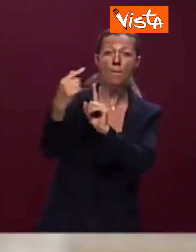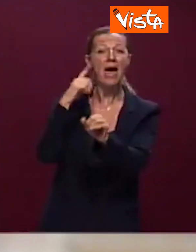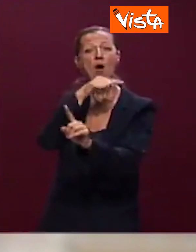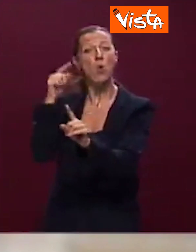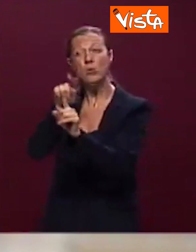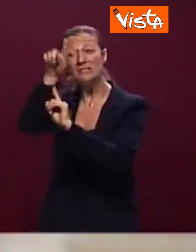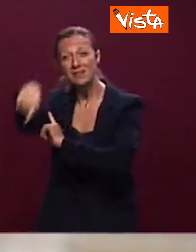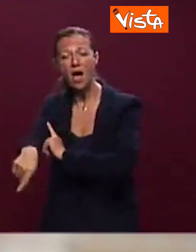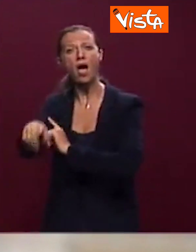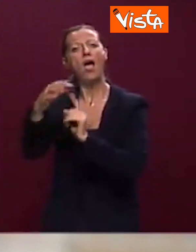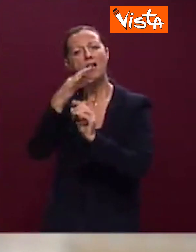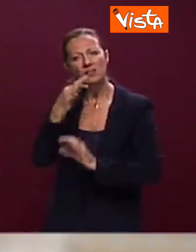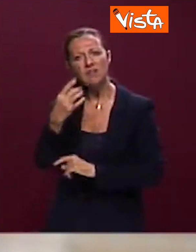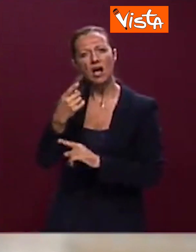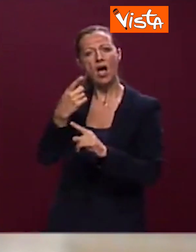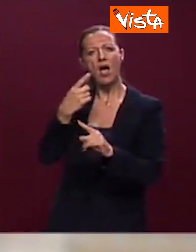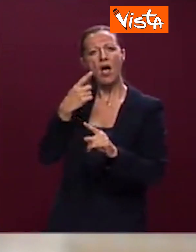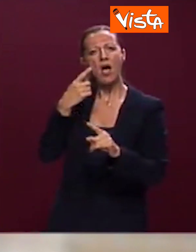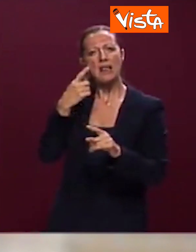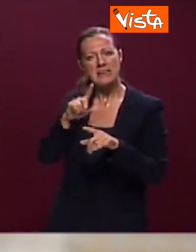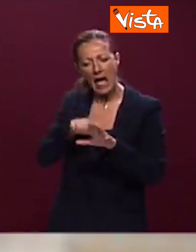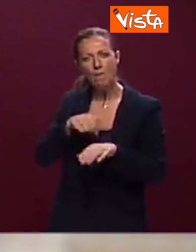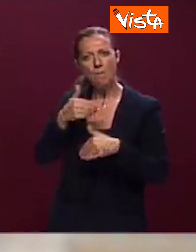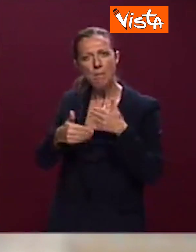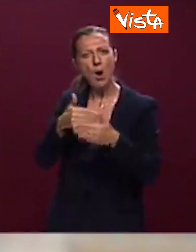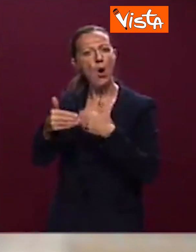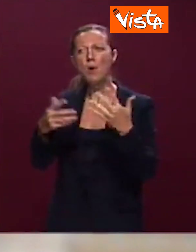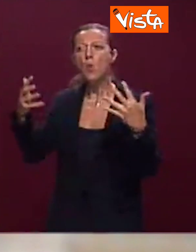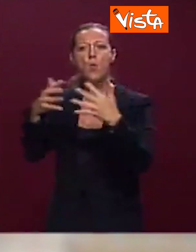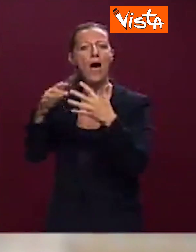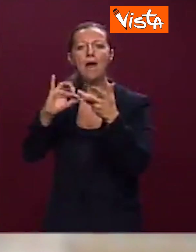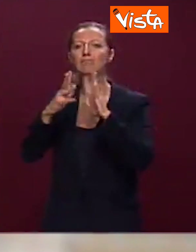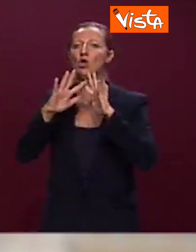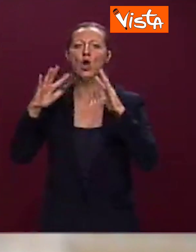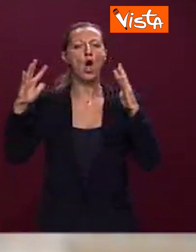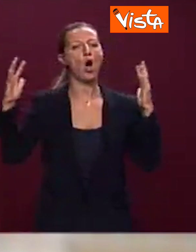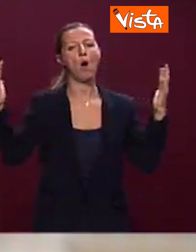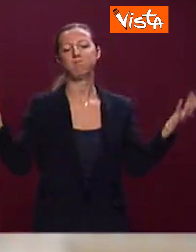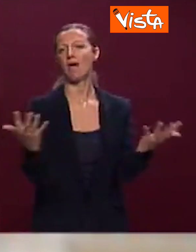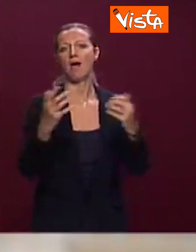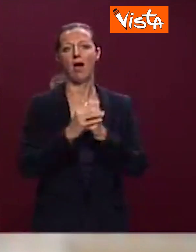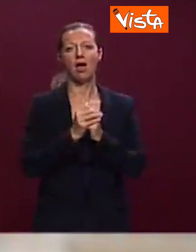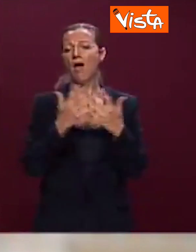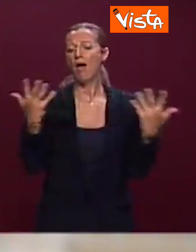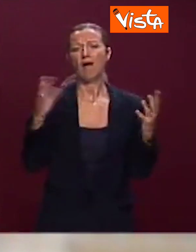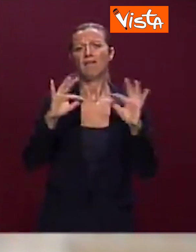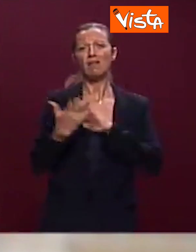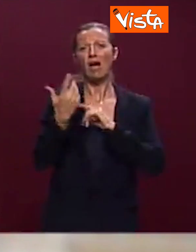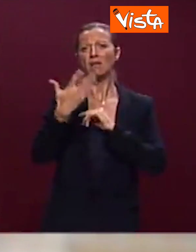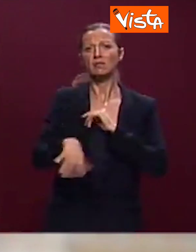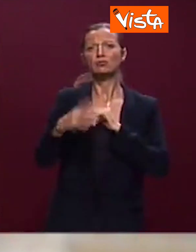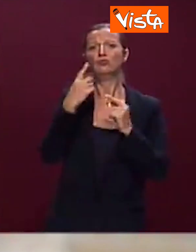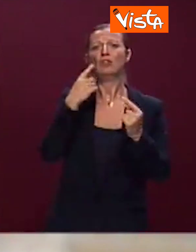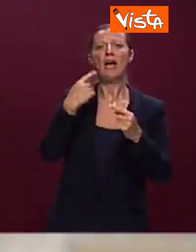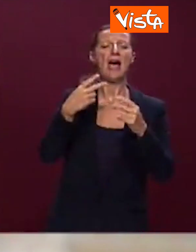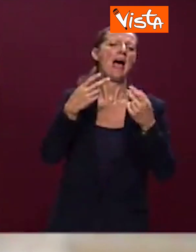avvicinandoci ogni minuto in più allo scenario di una guerra totale, globale, che metta direttamente di fronte l'uno accanto all'altro